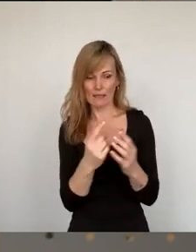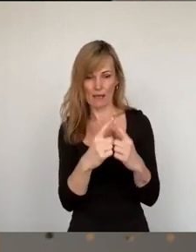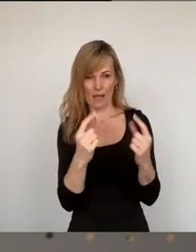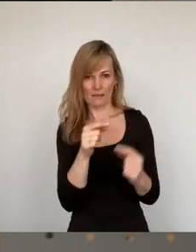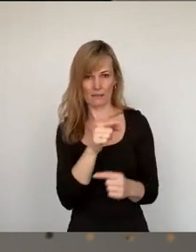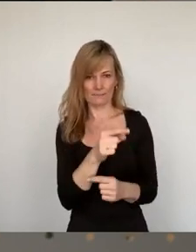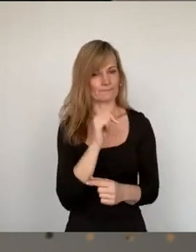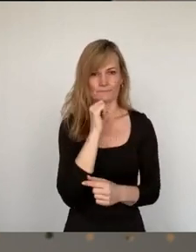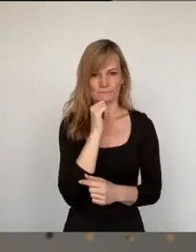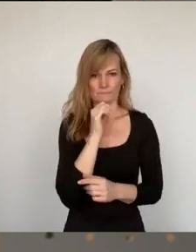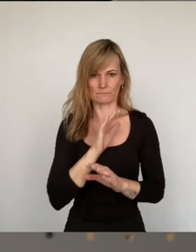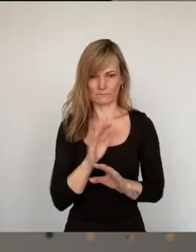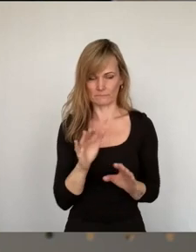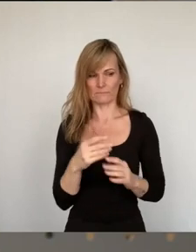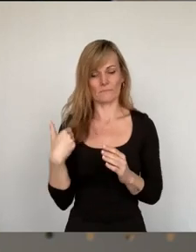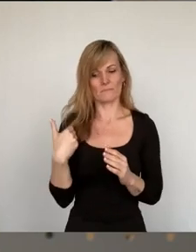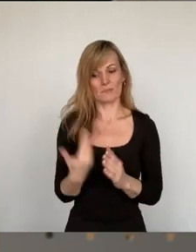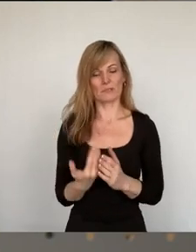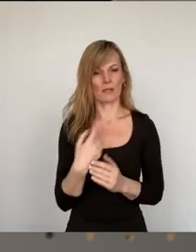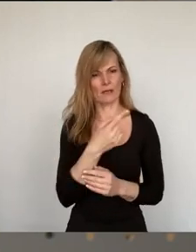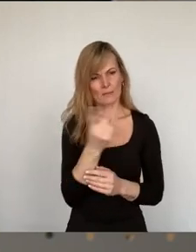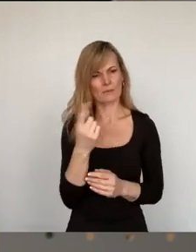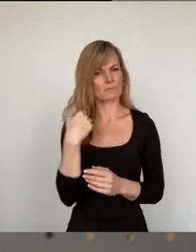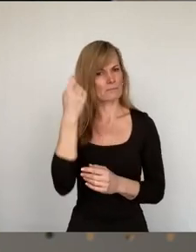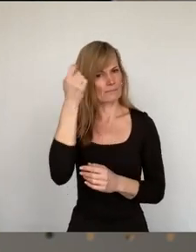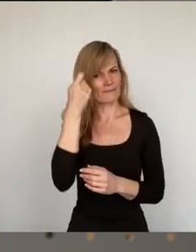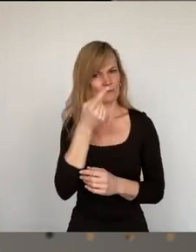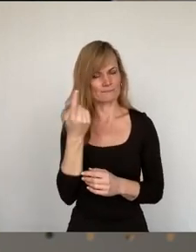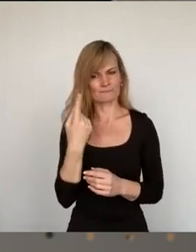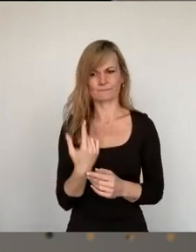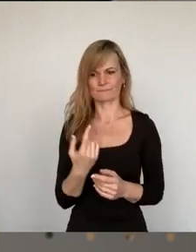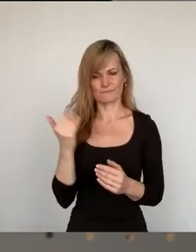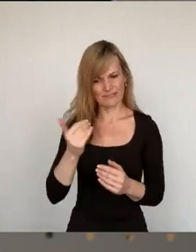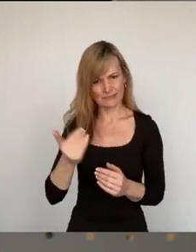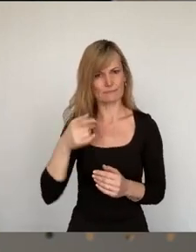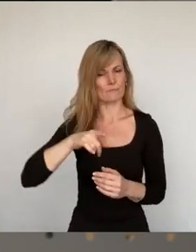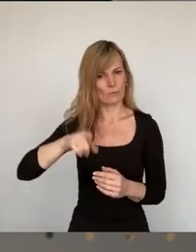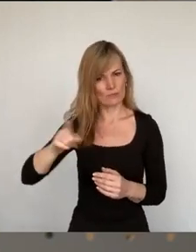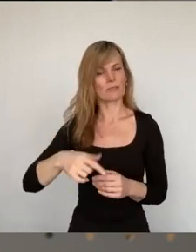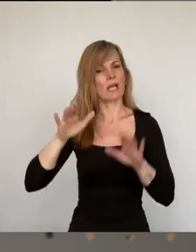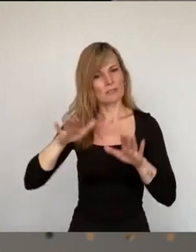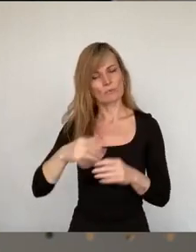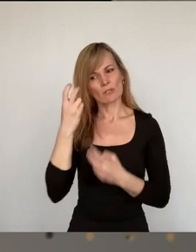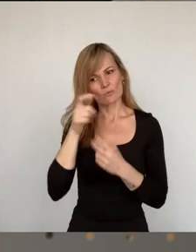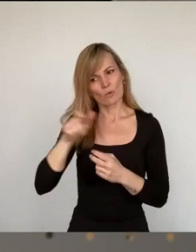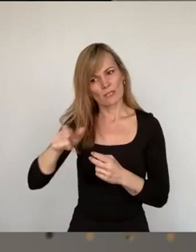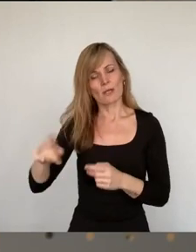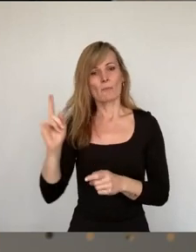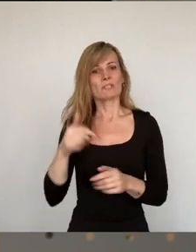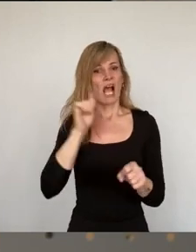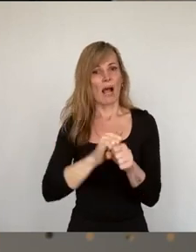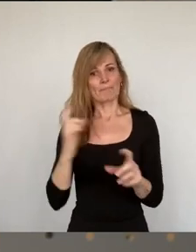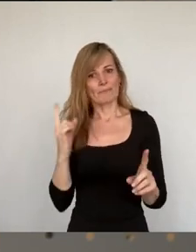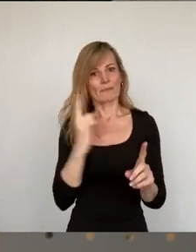bisher, das ist vielleicht vielen nicht bewusst, müssen Asylsuchende jeden Monat zum Amt gehen, um ihr Bargeld zu erhalten.